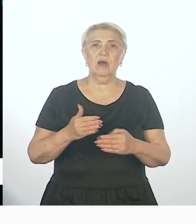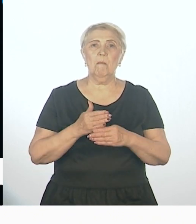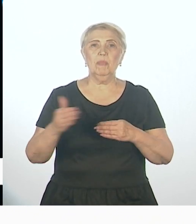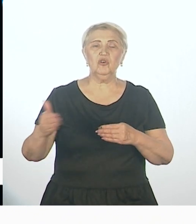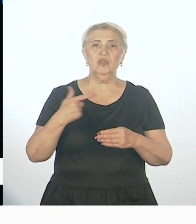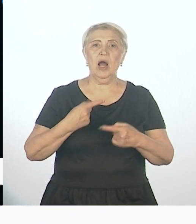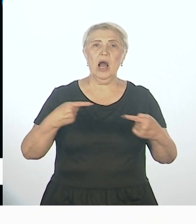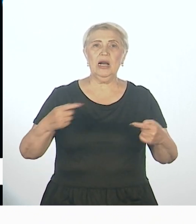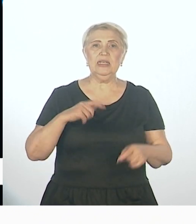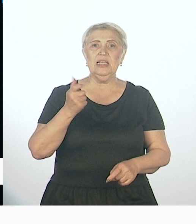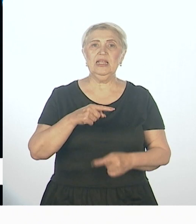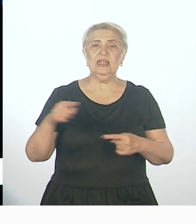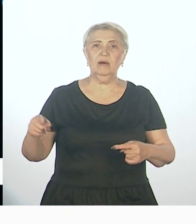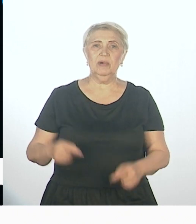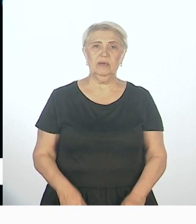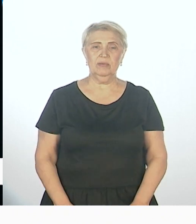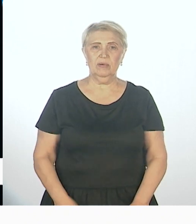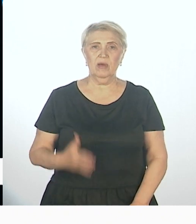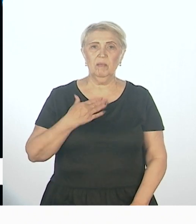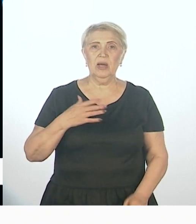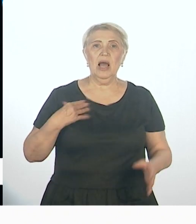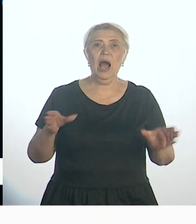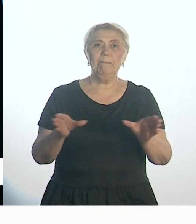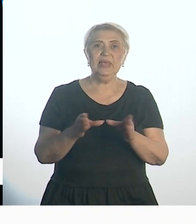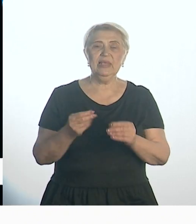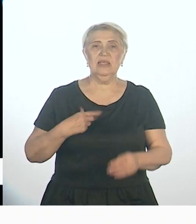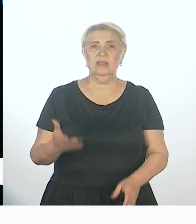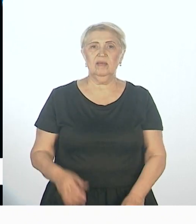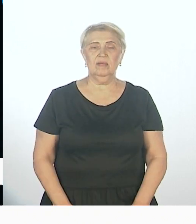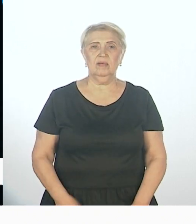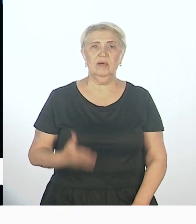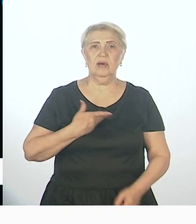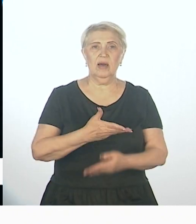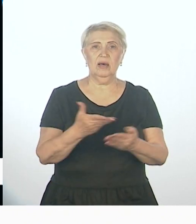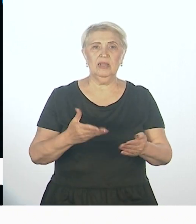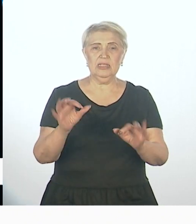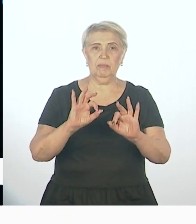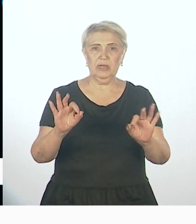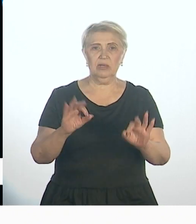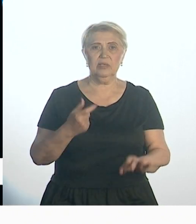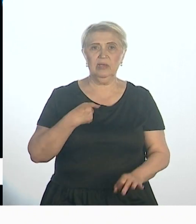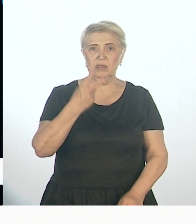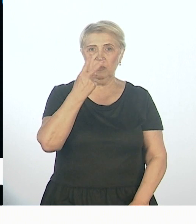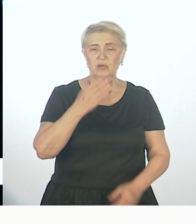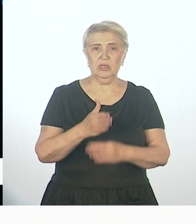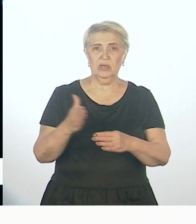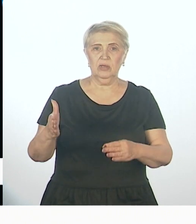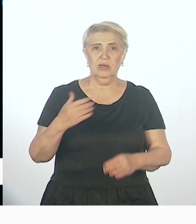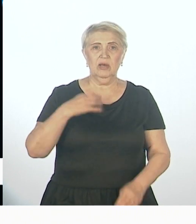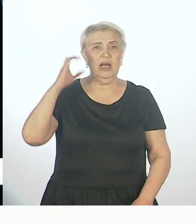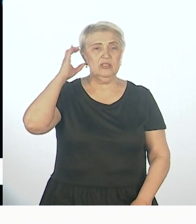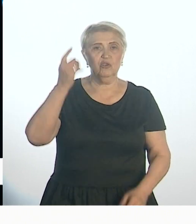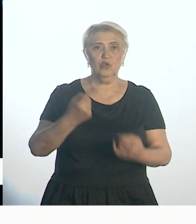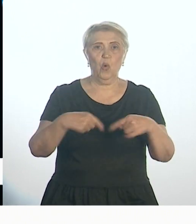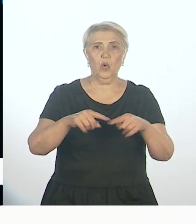хорошем пике находится. Вот, и мы объединены. Нас прекрасно, я вот со стороны общественного говорю, что нас прекрасно слышат